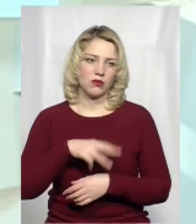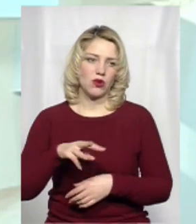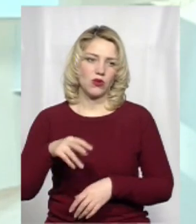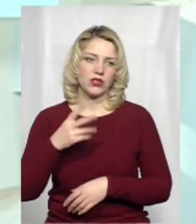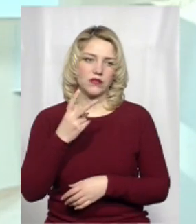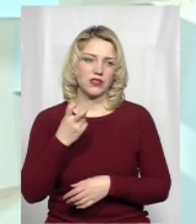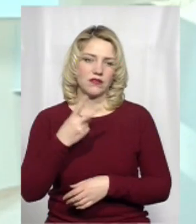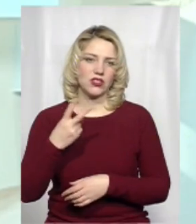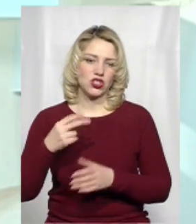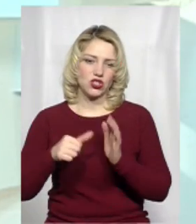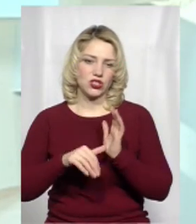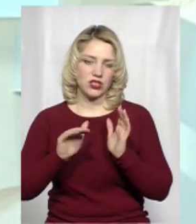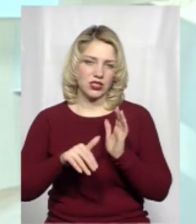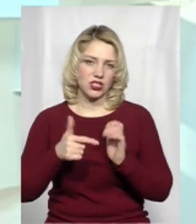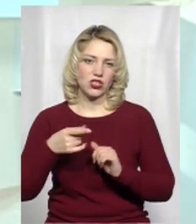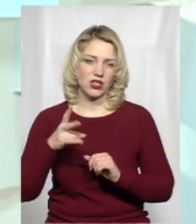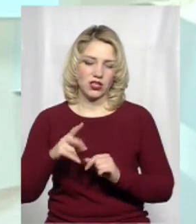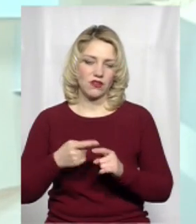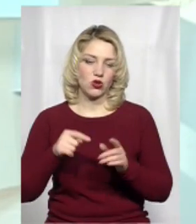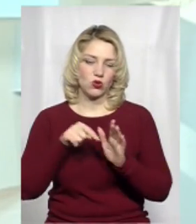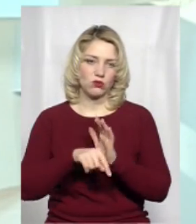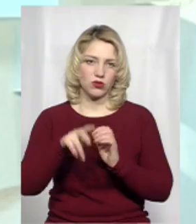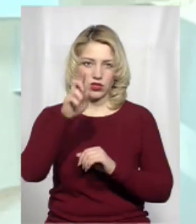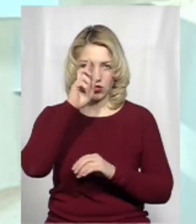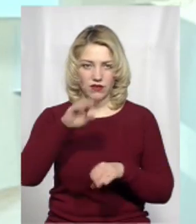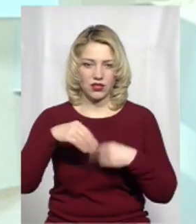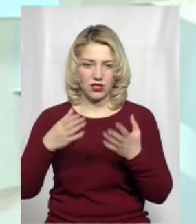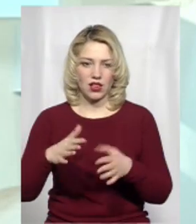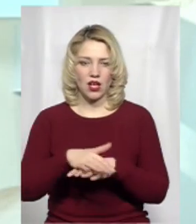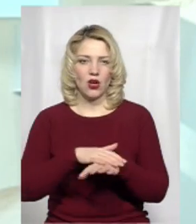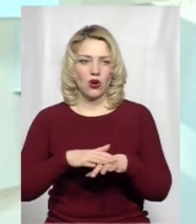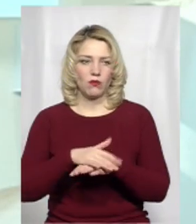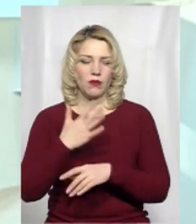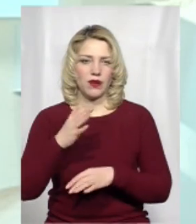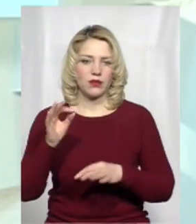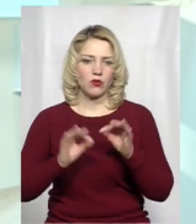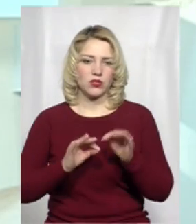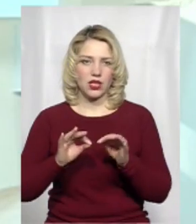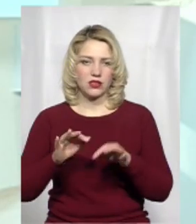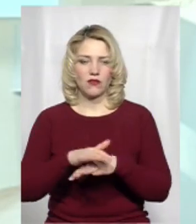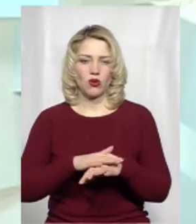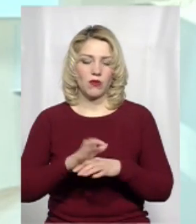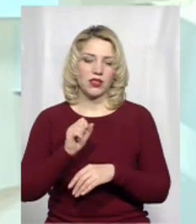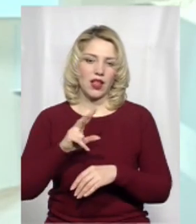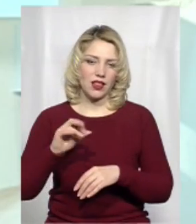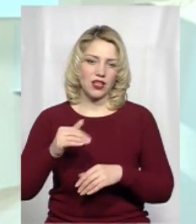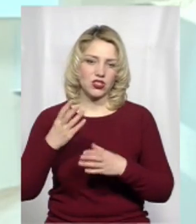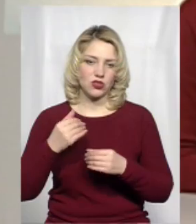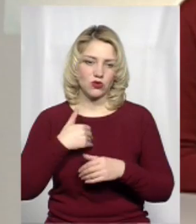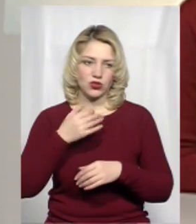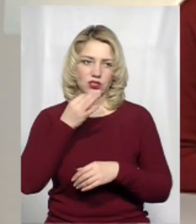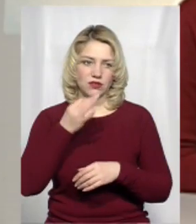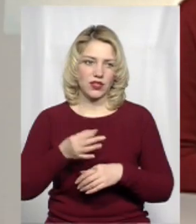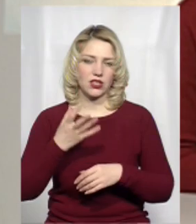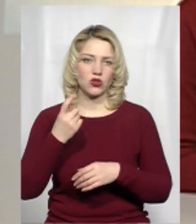226 тисяч гривень. Тобто держава надала громадам 5% з громади. Але хочу назвати ще один